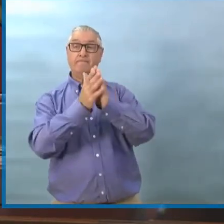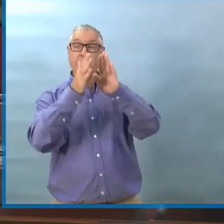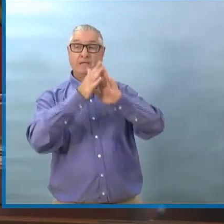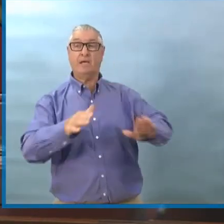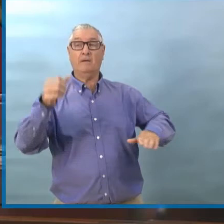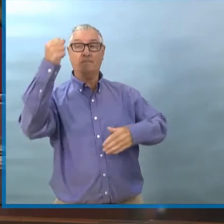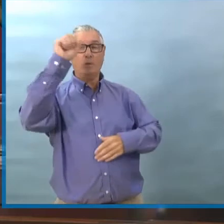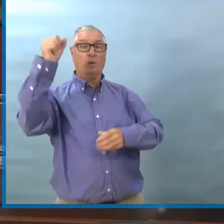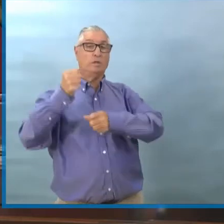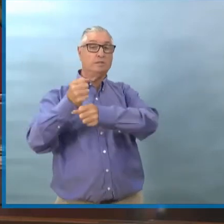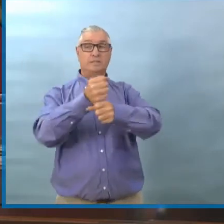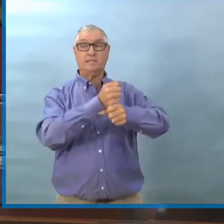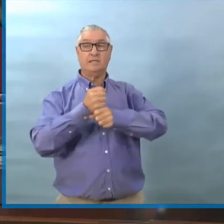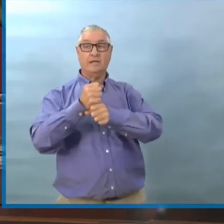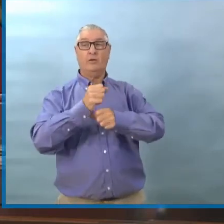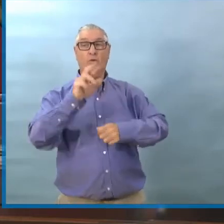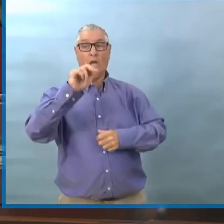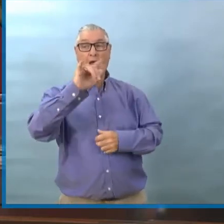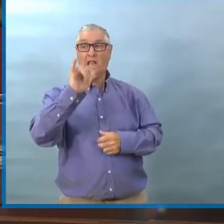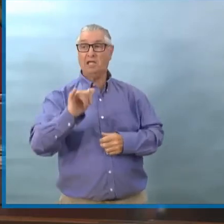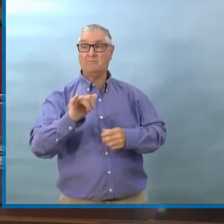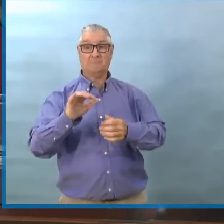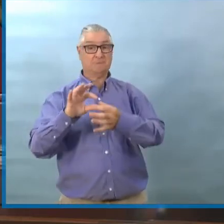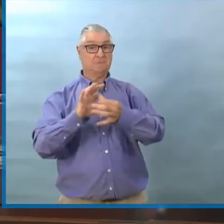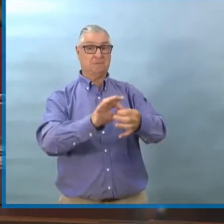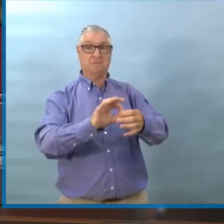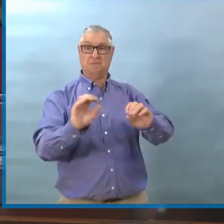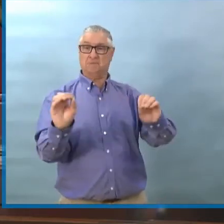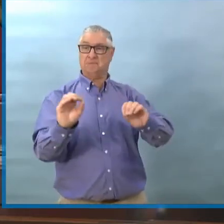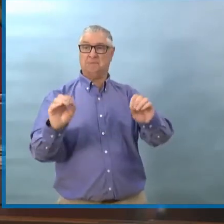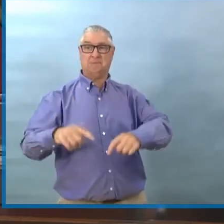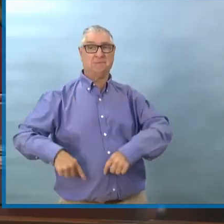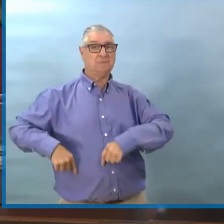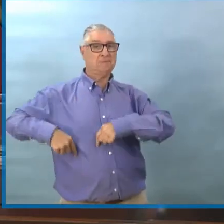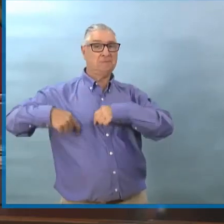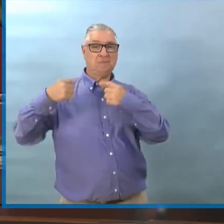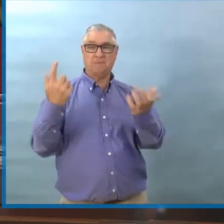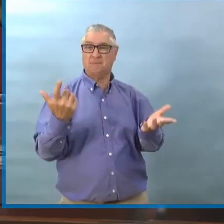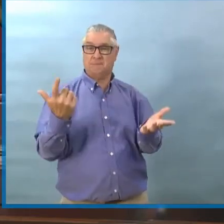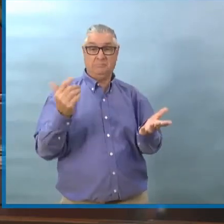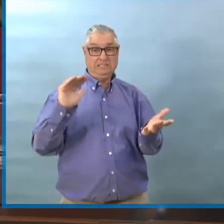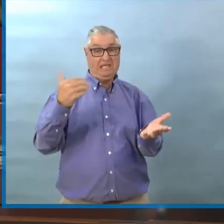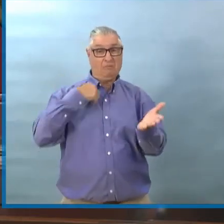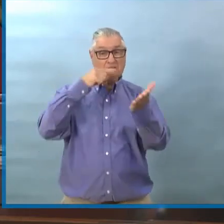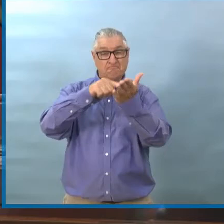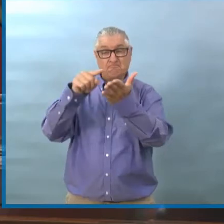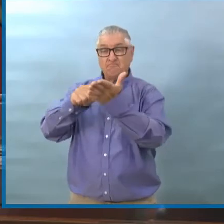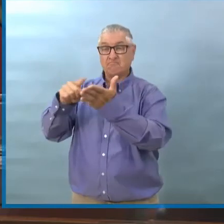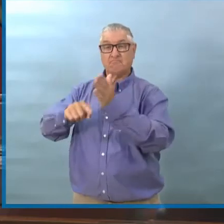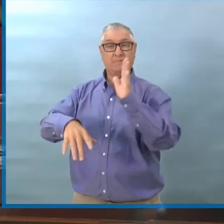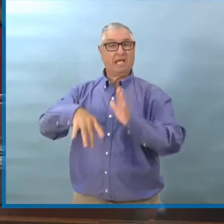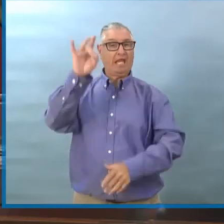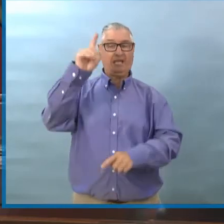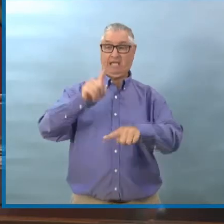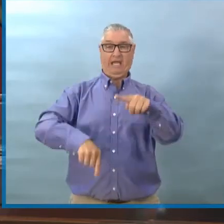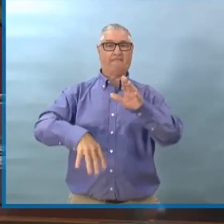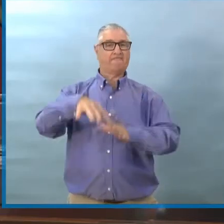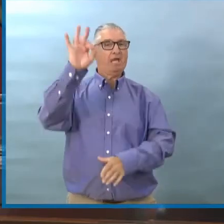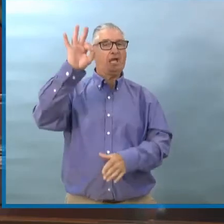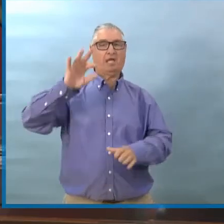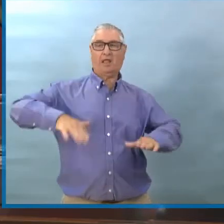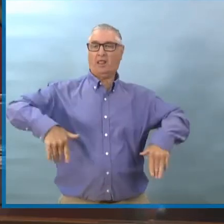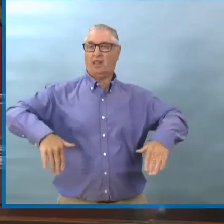par rapport à ces rassemblements, ces regroupements. Donc il n a aucun cas que l'on peut lier à un grand rassemblement.